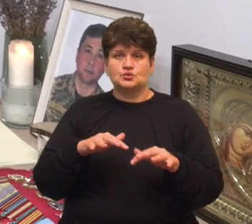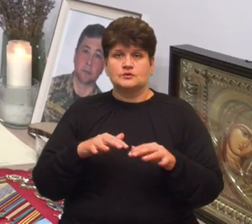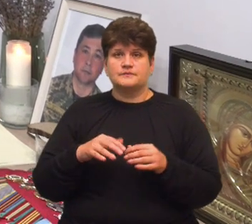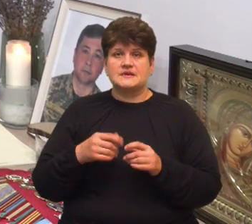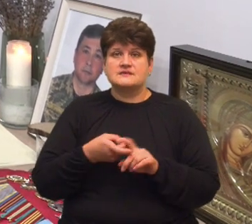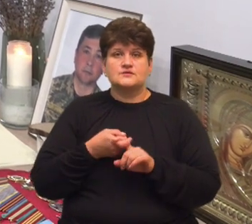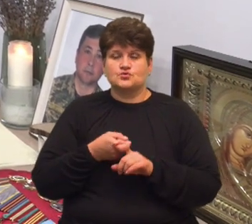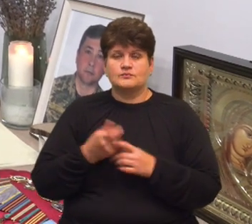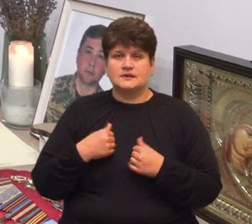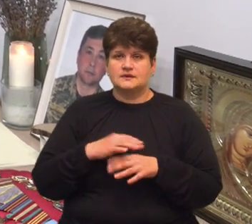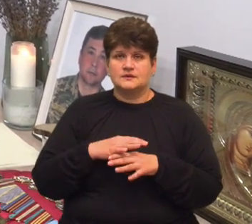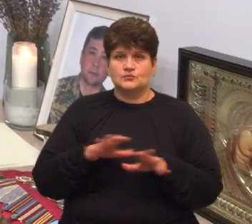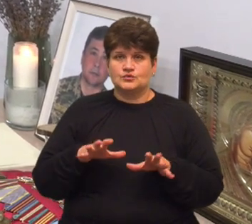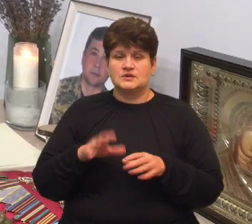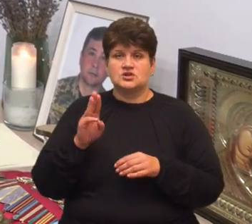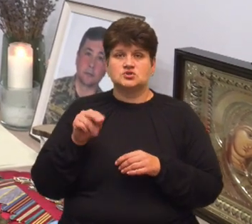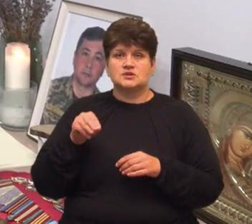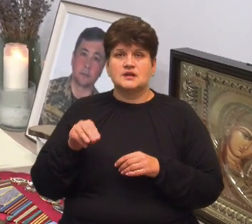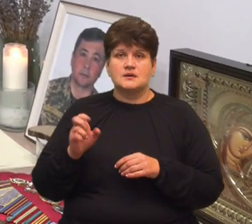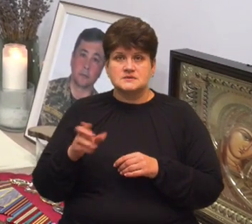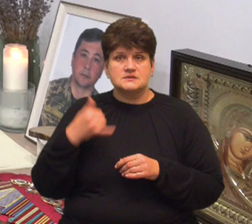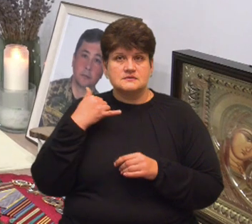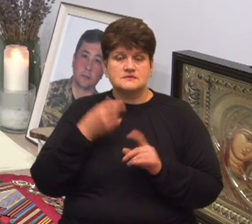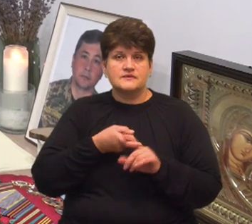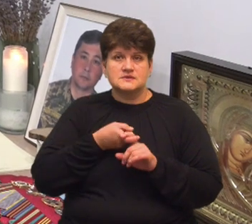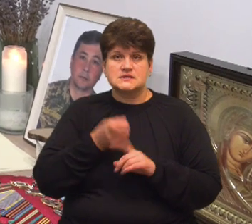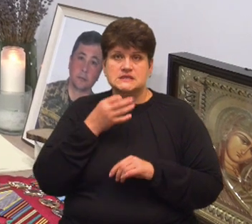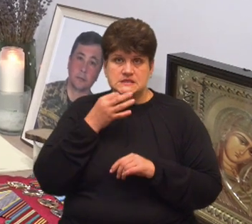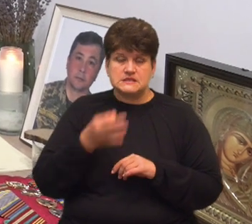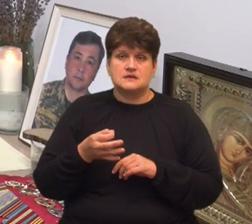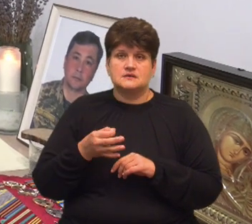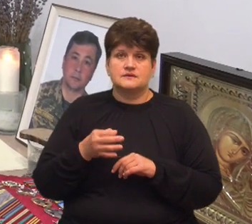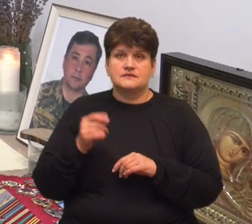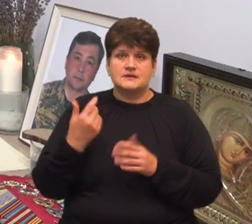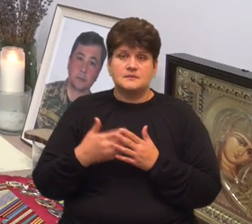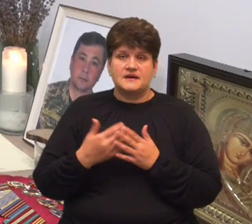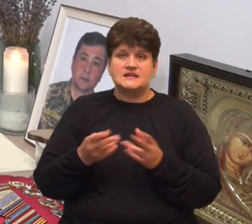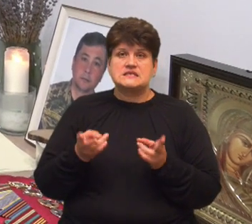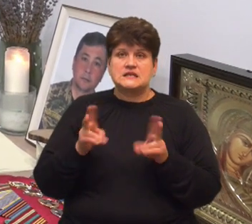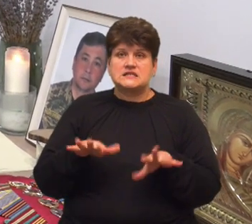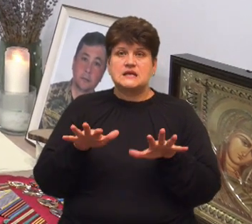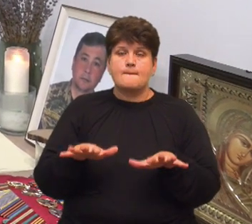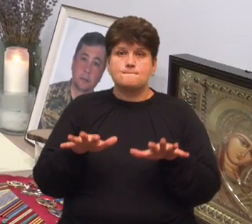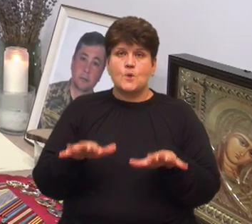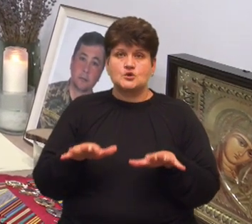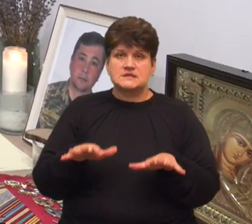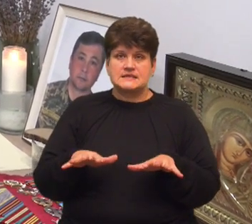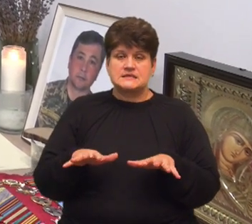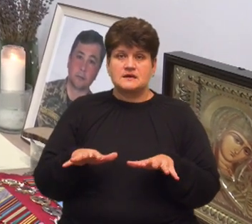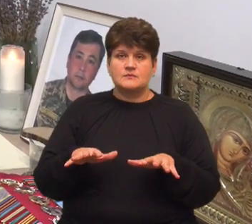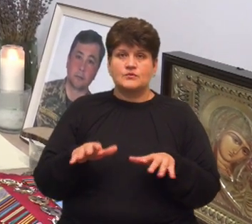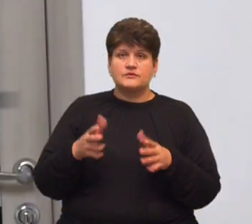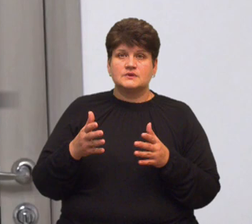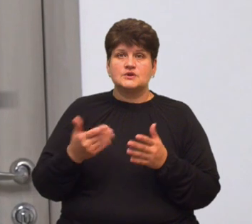з ним не мала, я собі з штабом зв'язалася. Сказали, що він напевне залишиться на позиціях, тому що перехвату мають